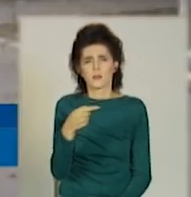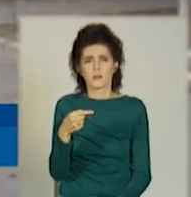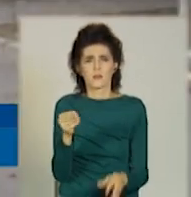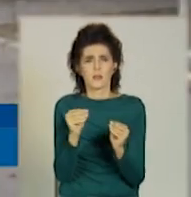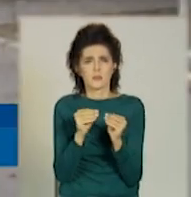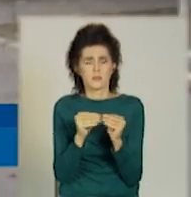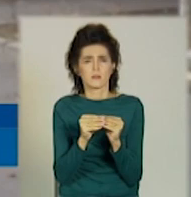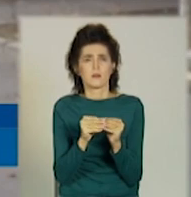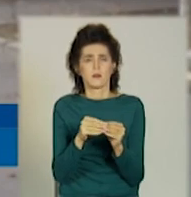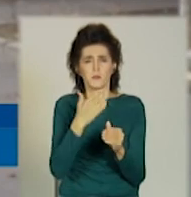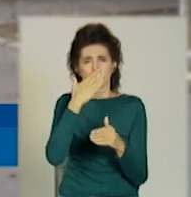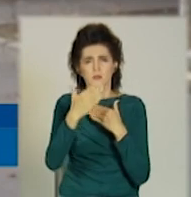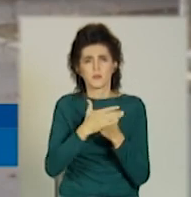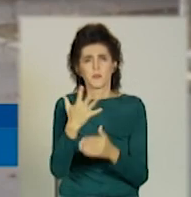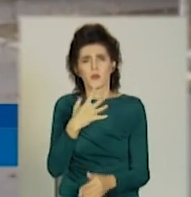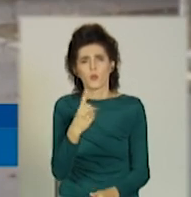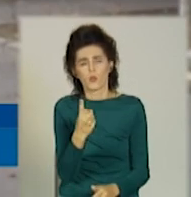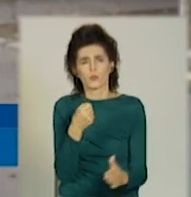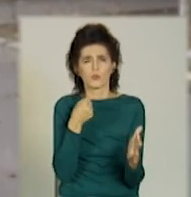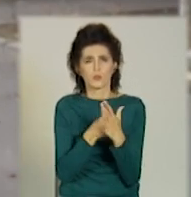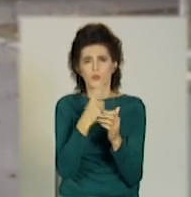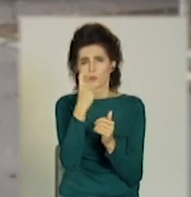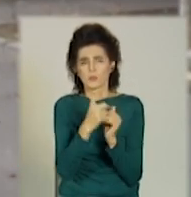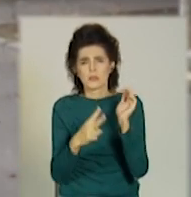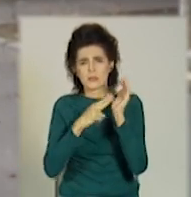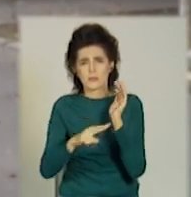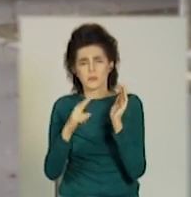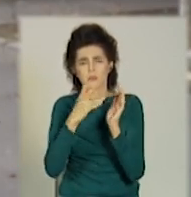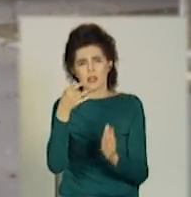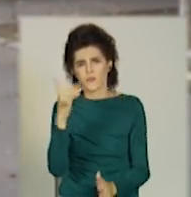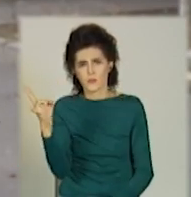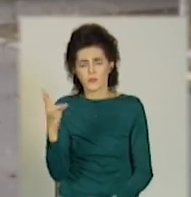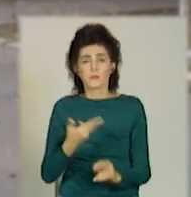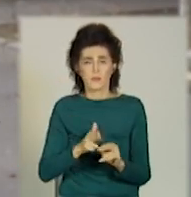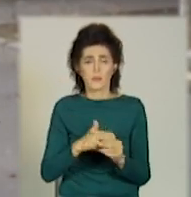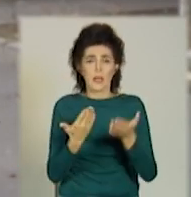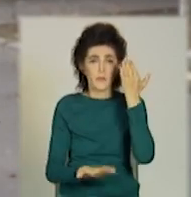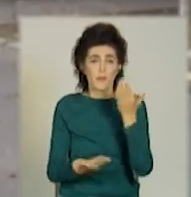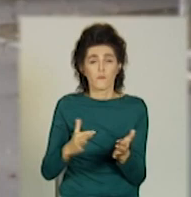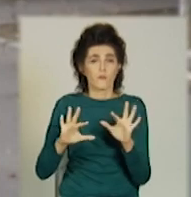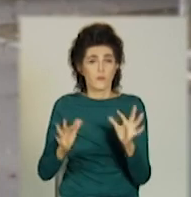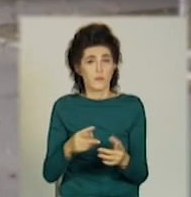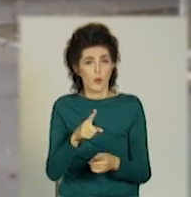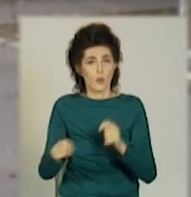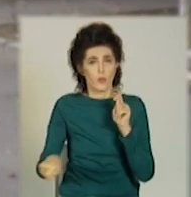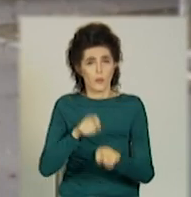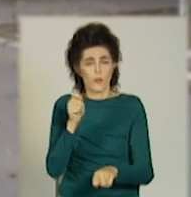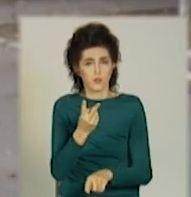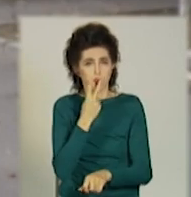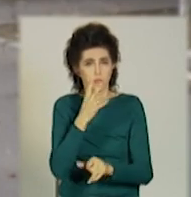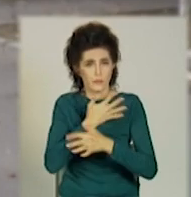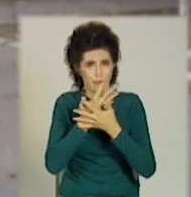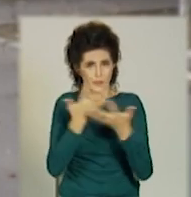мінімумів, тобто від 51 до 170 гривень. Якщо ж порушника ловлять вже